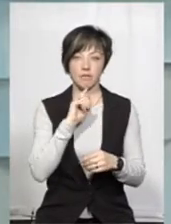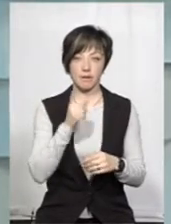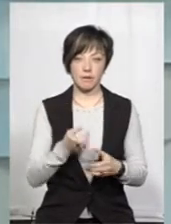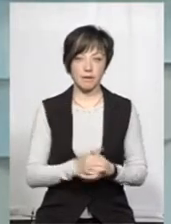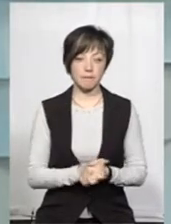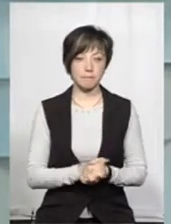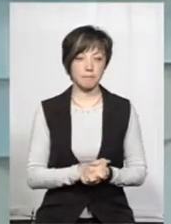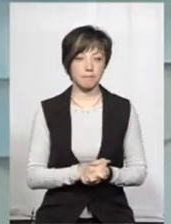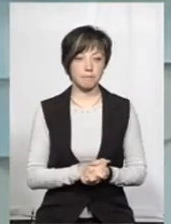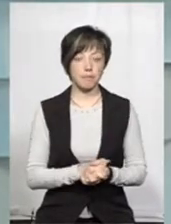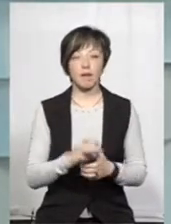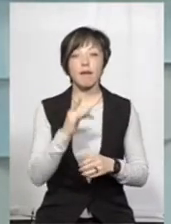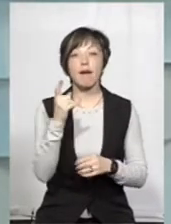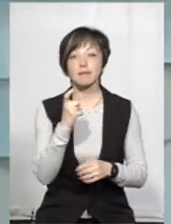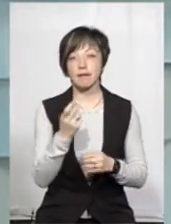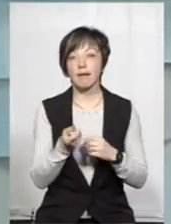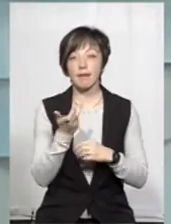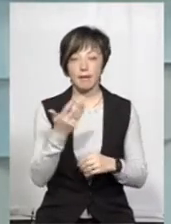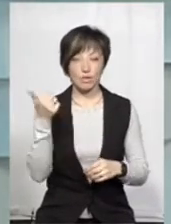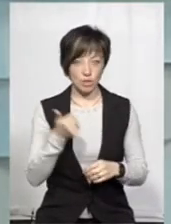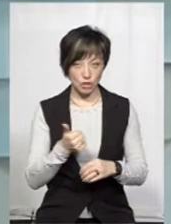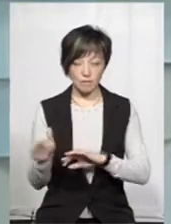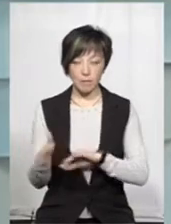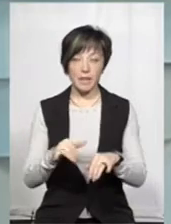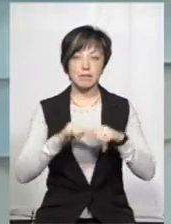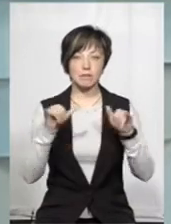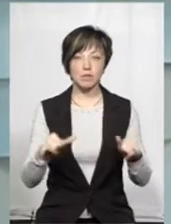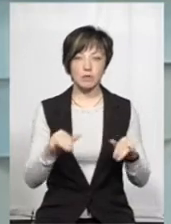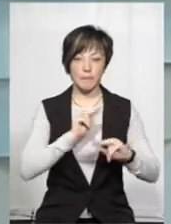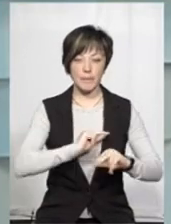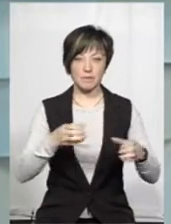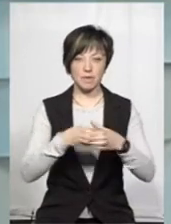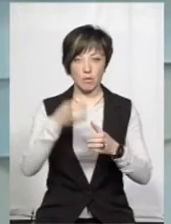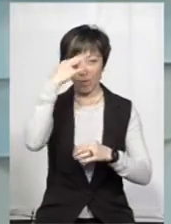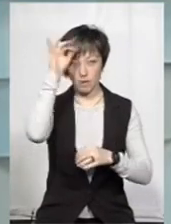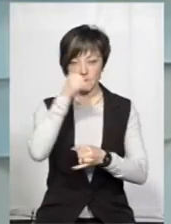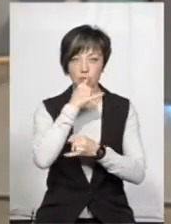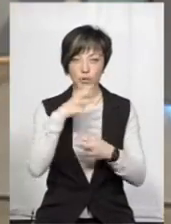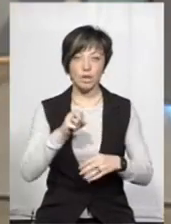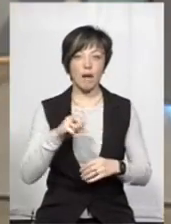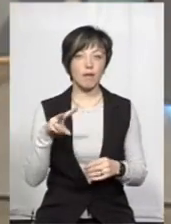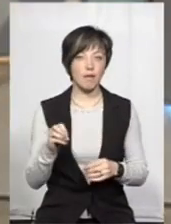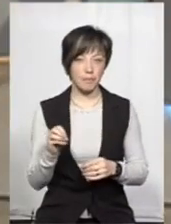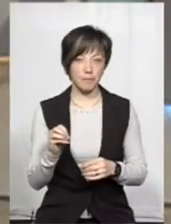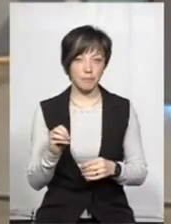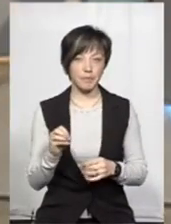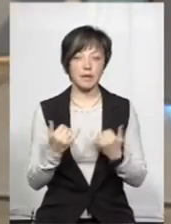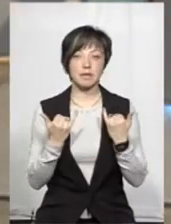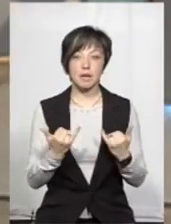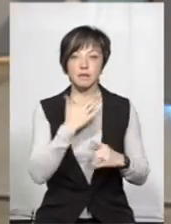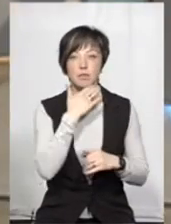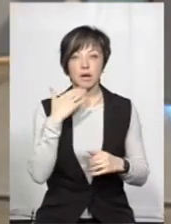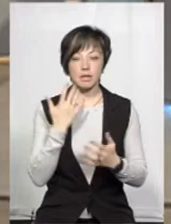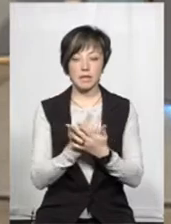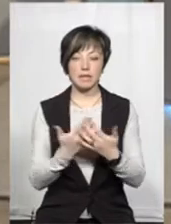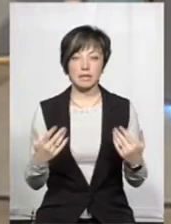випадку раз на кілька тижнів. Ну, звичайно, збільшити штат ми поліції не можемо, але зараз дуже